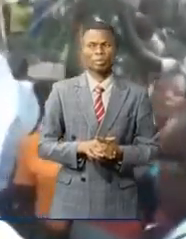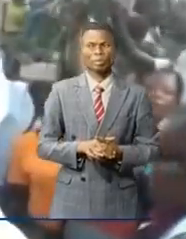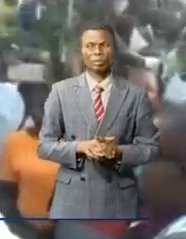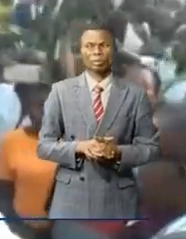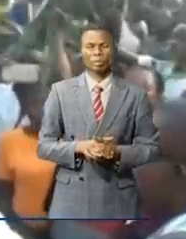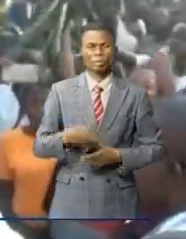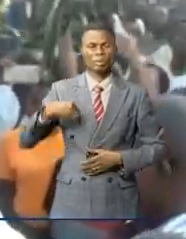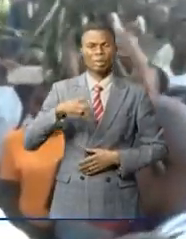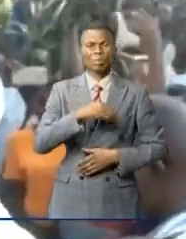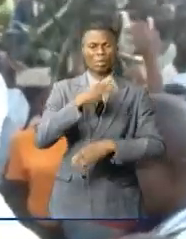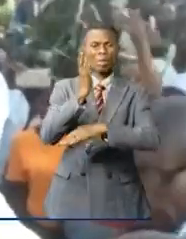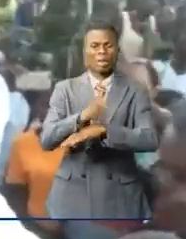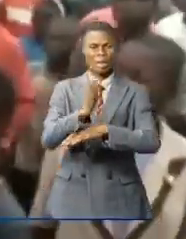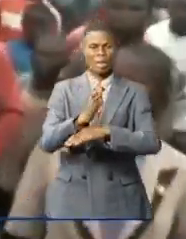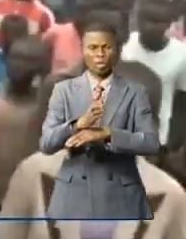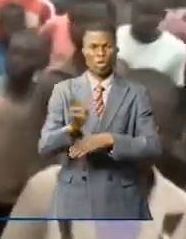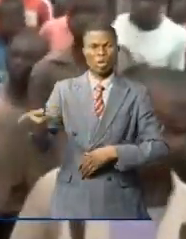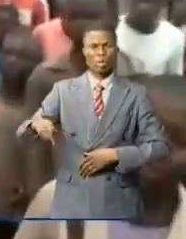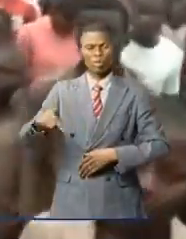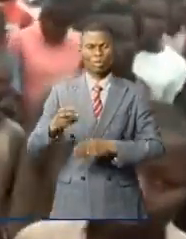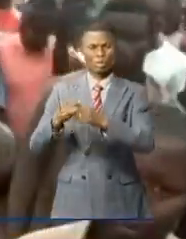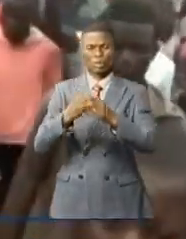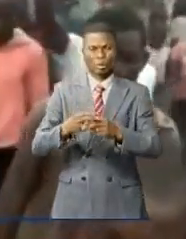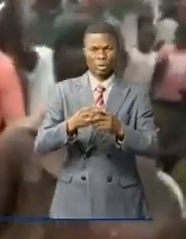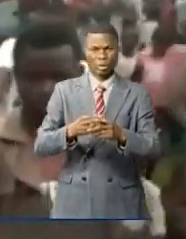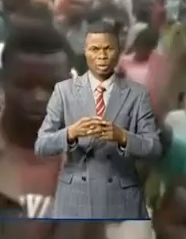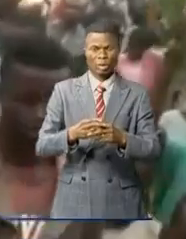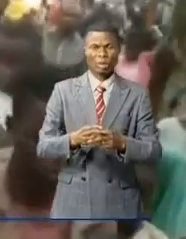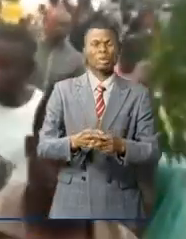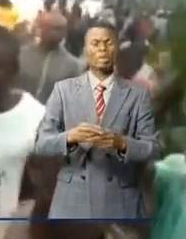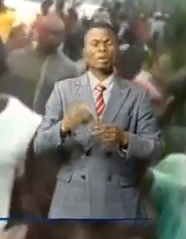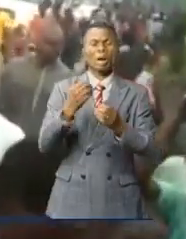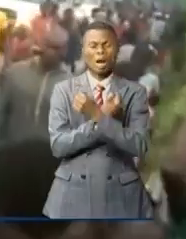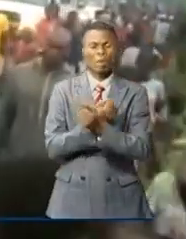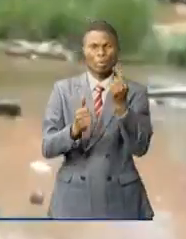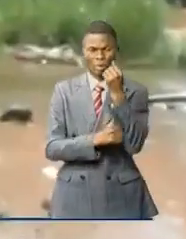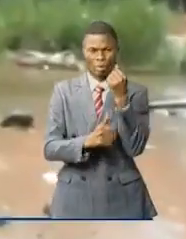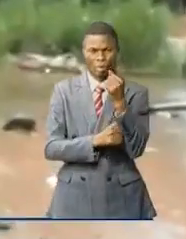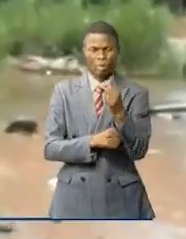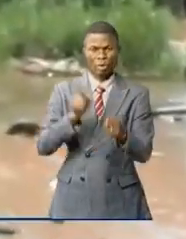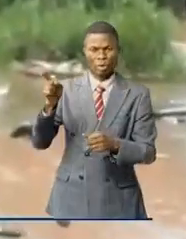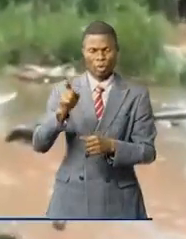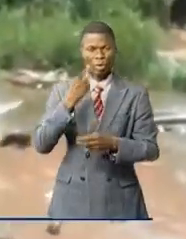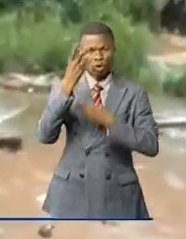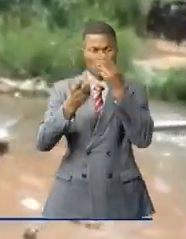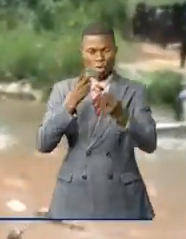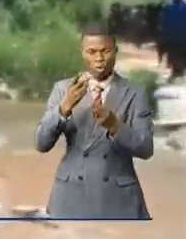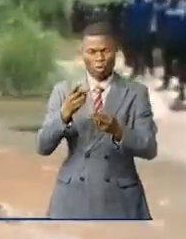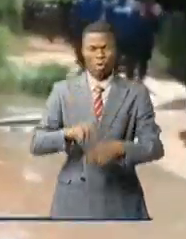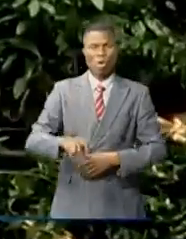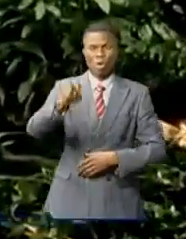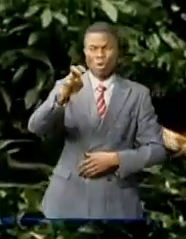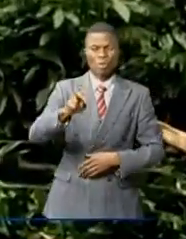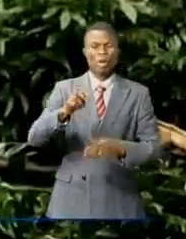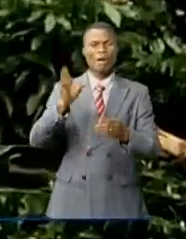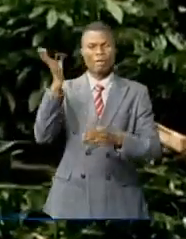des membres du Conseil provincial de sécurité sous les ovations d'une marée humaine, Serge Mongoulou a parcouru Bosso Simba, Bosso